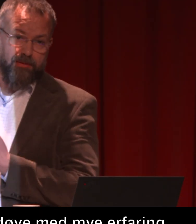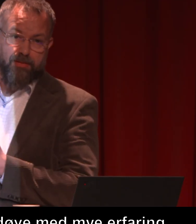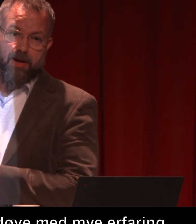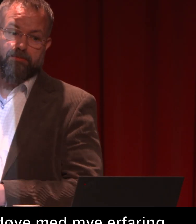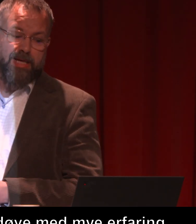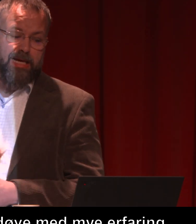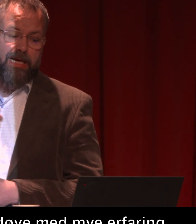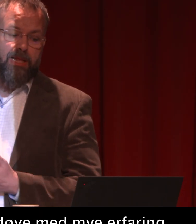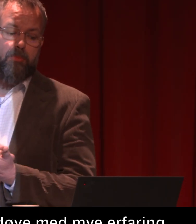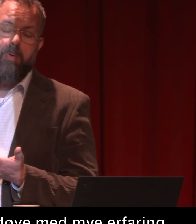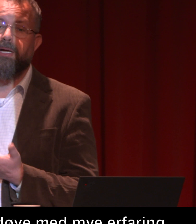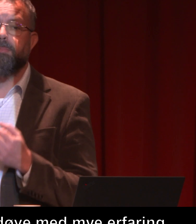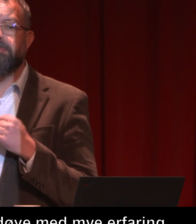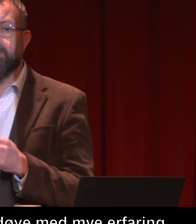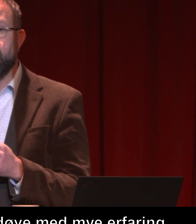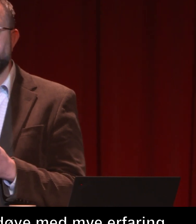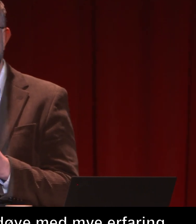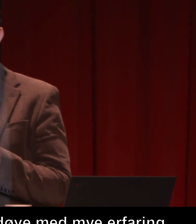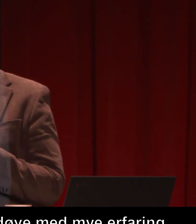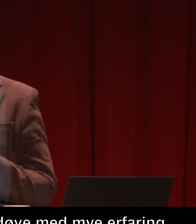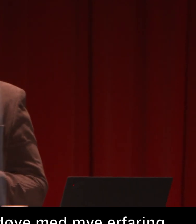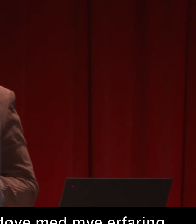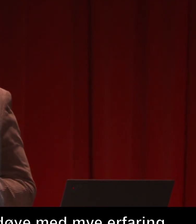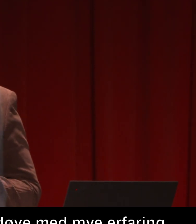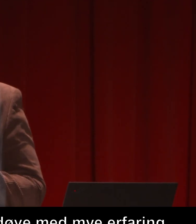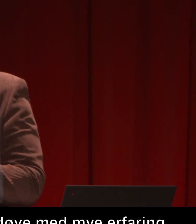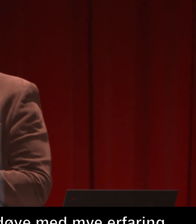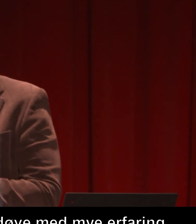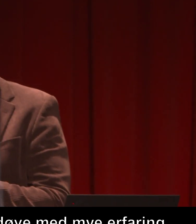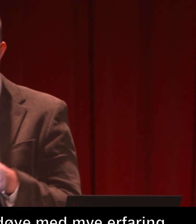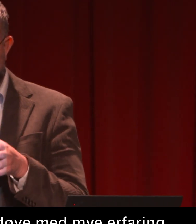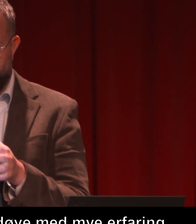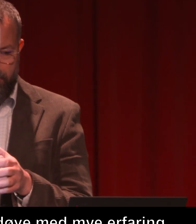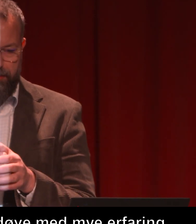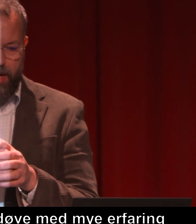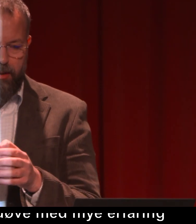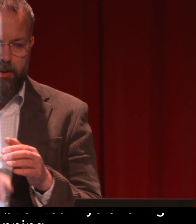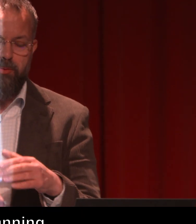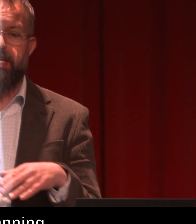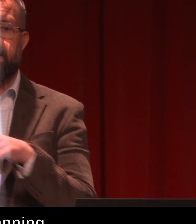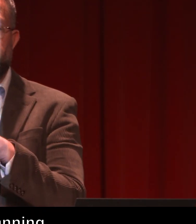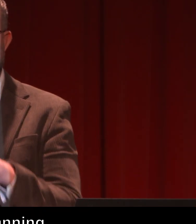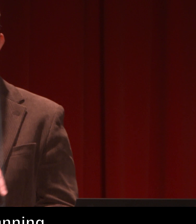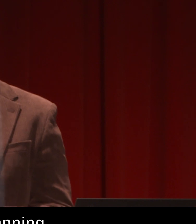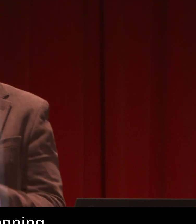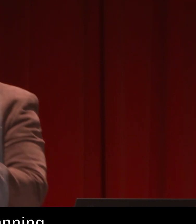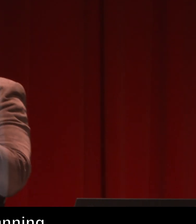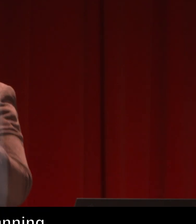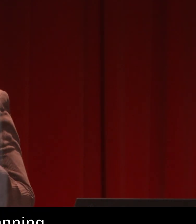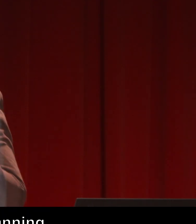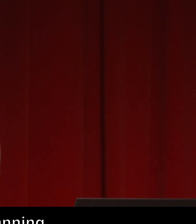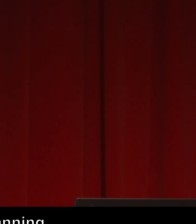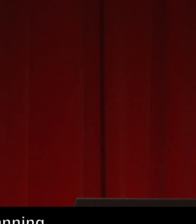Her er vi noen av studentene. Hele poenget med prosjektet er å få flere døve sammen som en gruppe, som er da